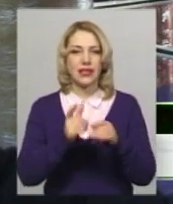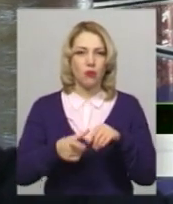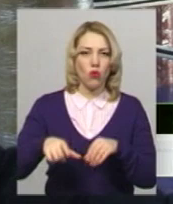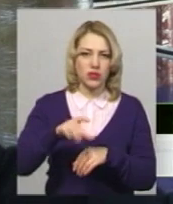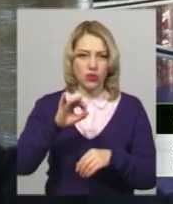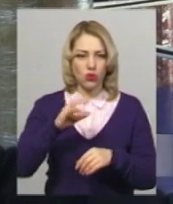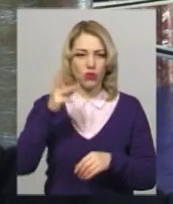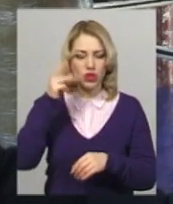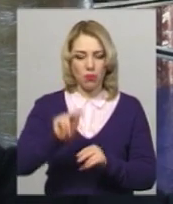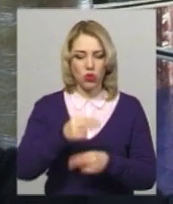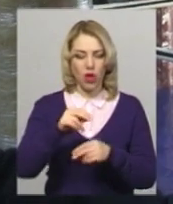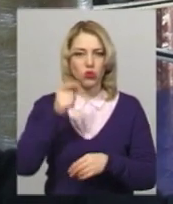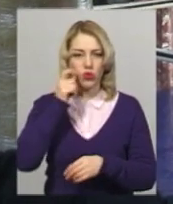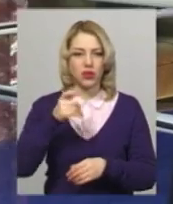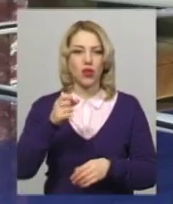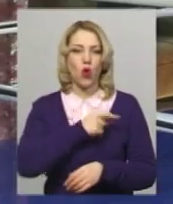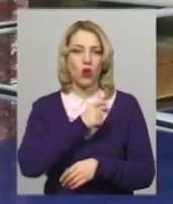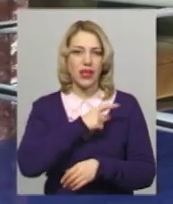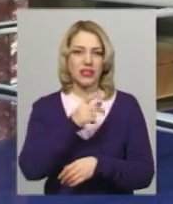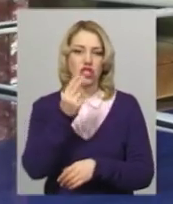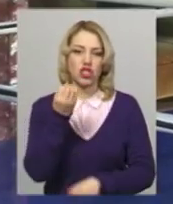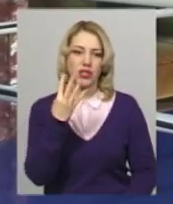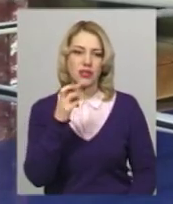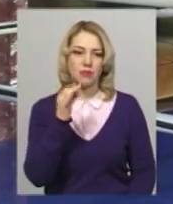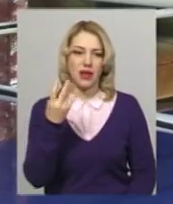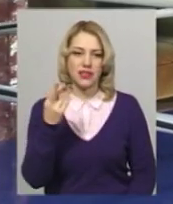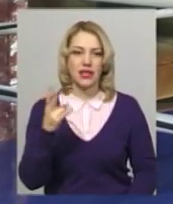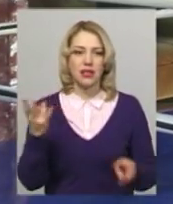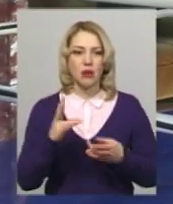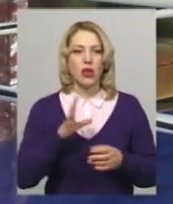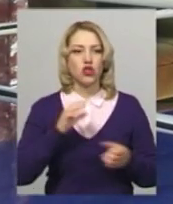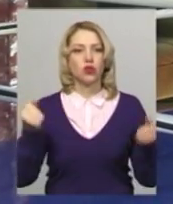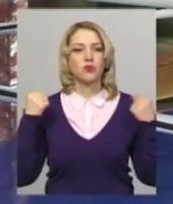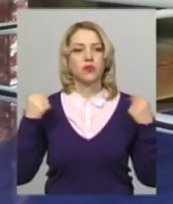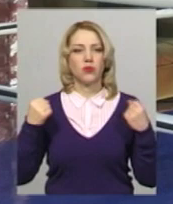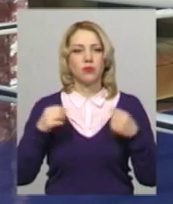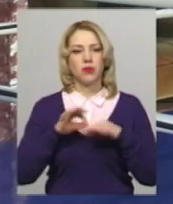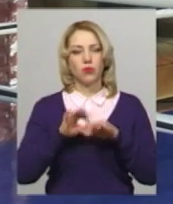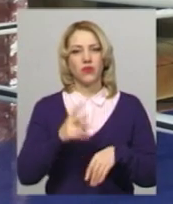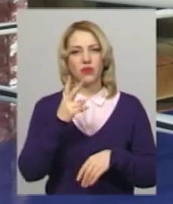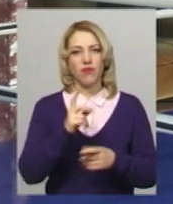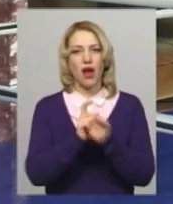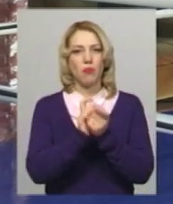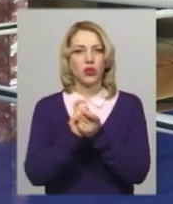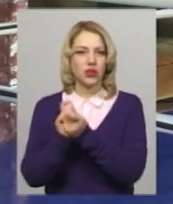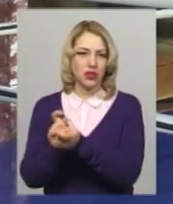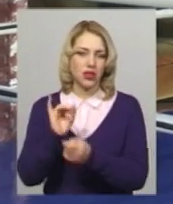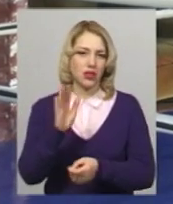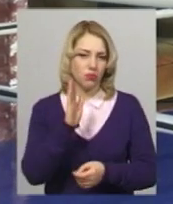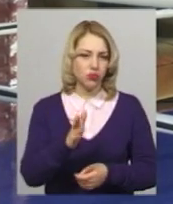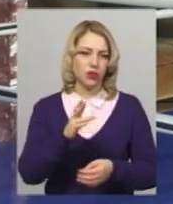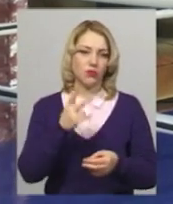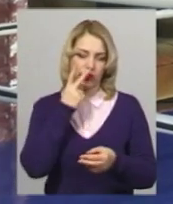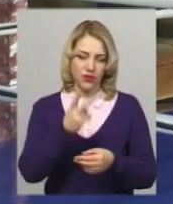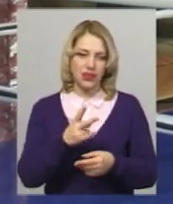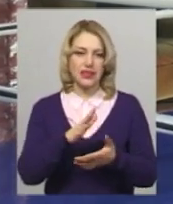України в Одесі, який буде 14 березня. Потрібно, щоб спортсмен провів хоча б два поєдинки, тоді вже можна до